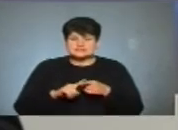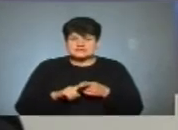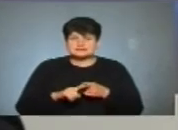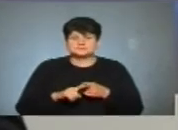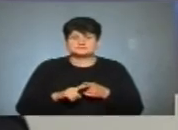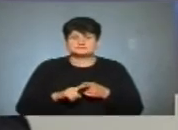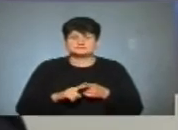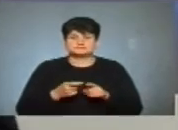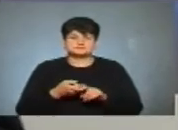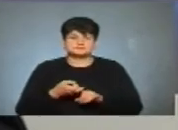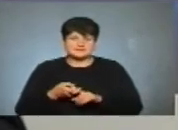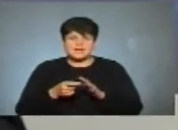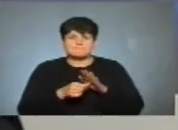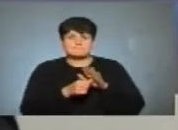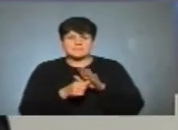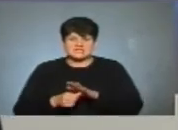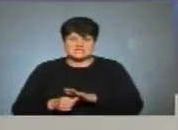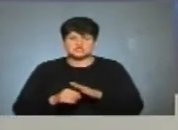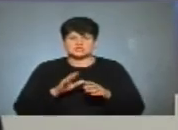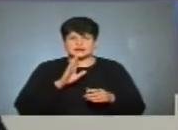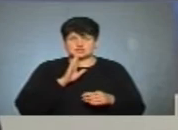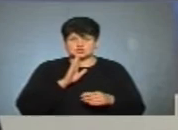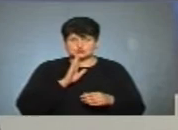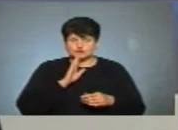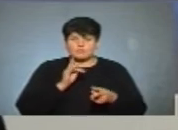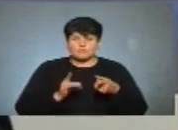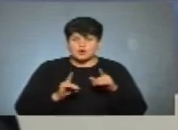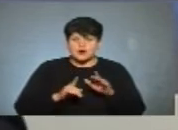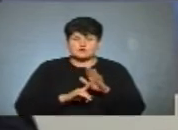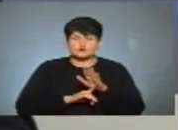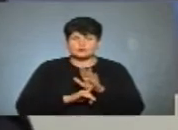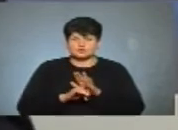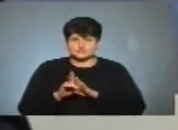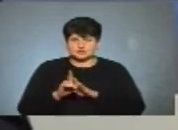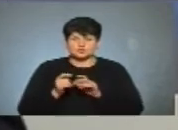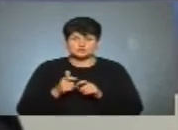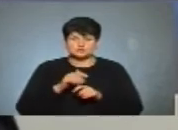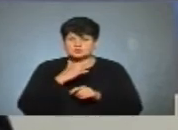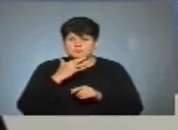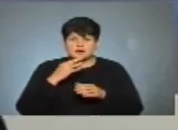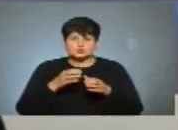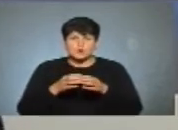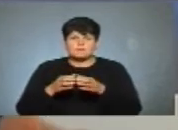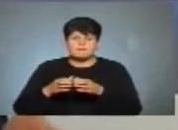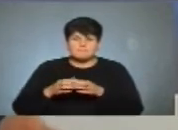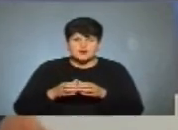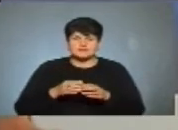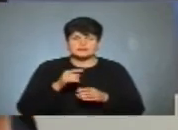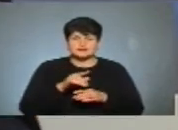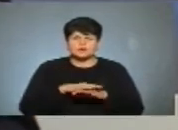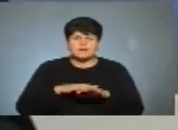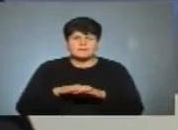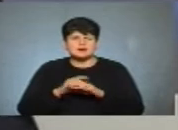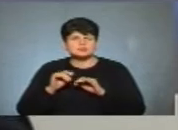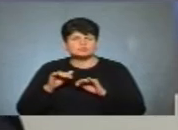такого десь приниження жінок. Тому що реально почали дуже багато партій, тих, які масово